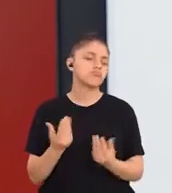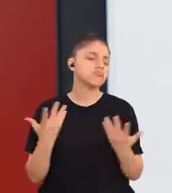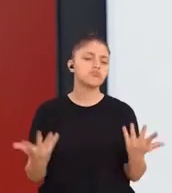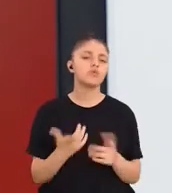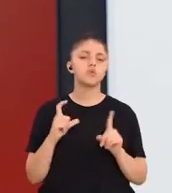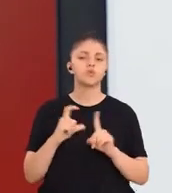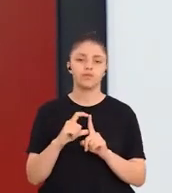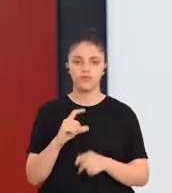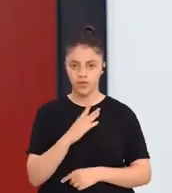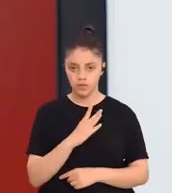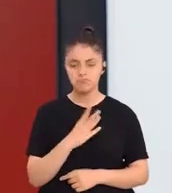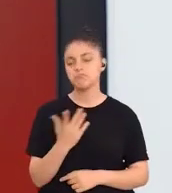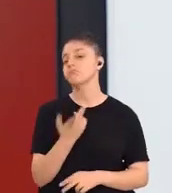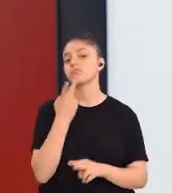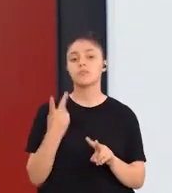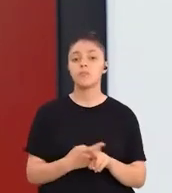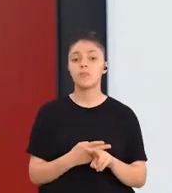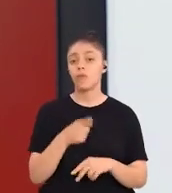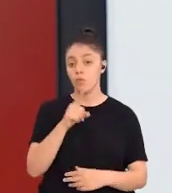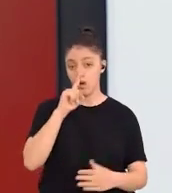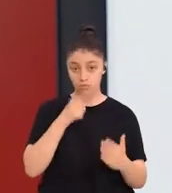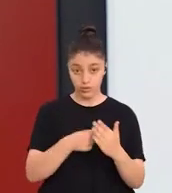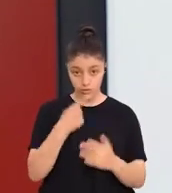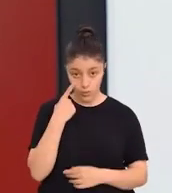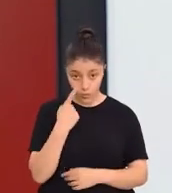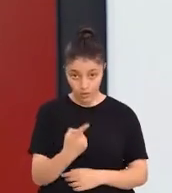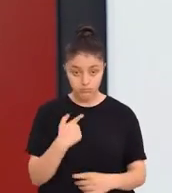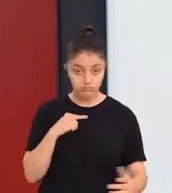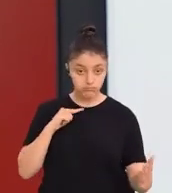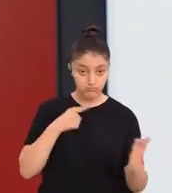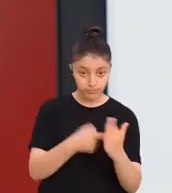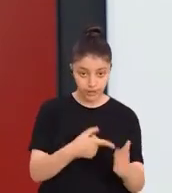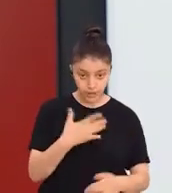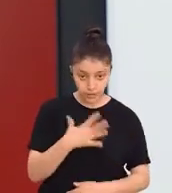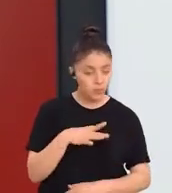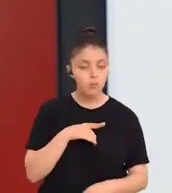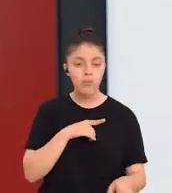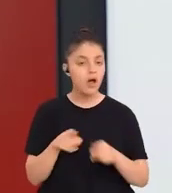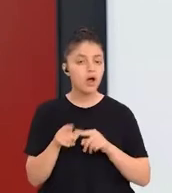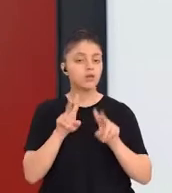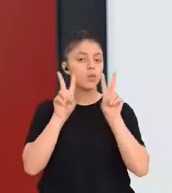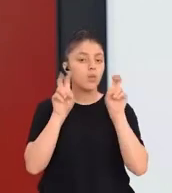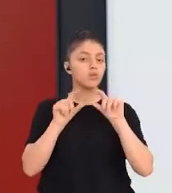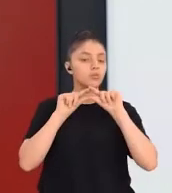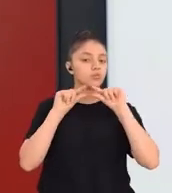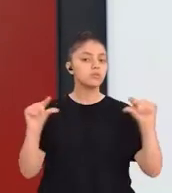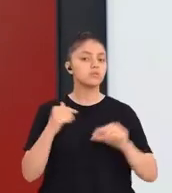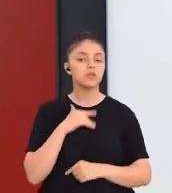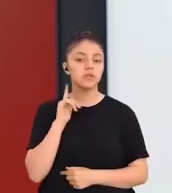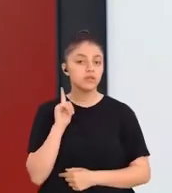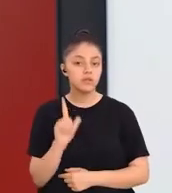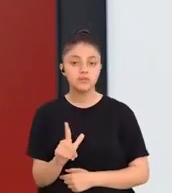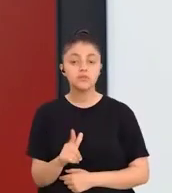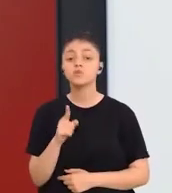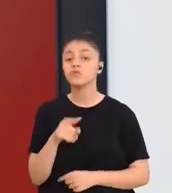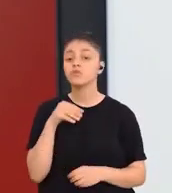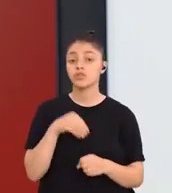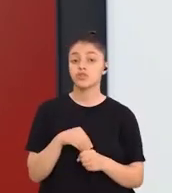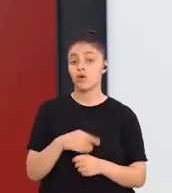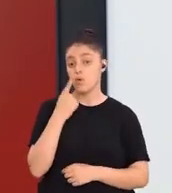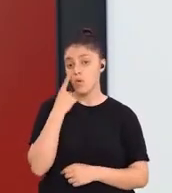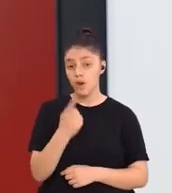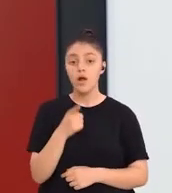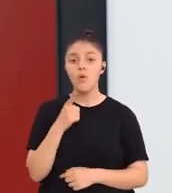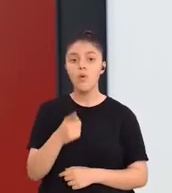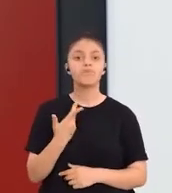birçok durum söz konusudur. Örneğin o amaca ulaştırmada hangi başlıklara ihtiyacımız var? Bunlar